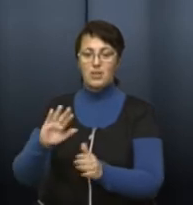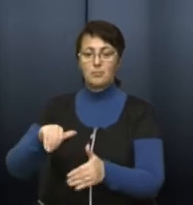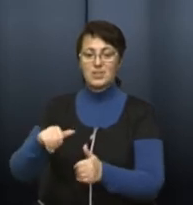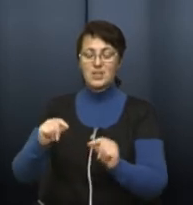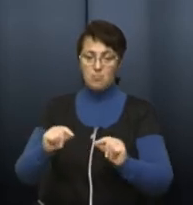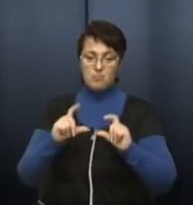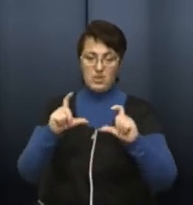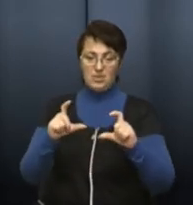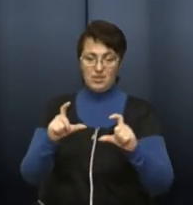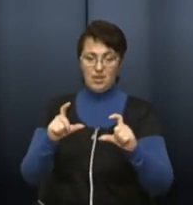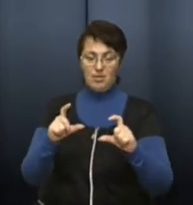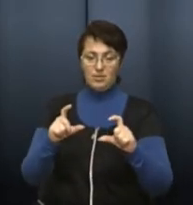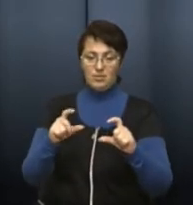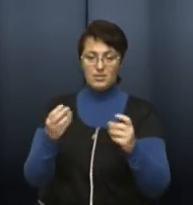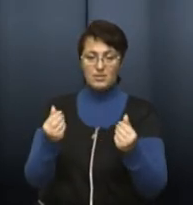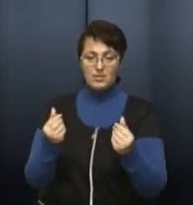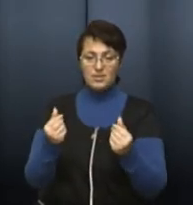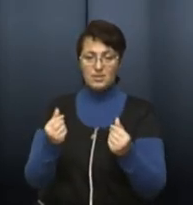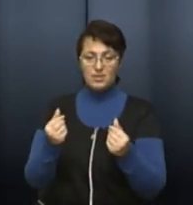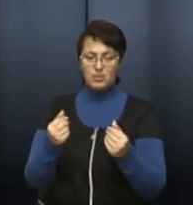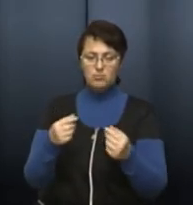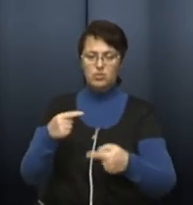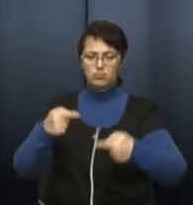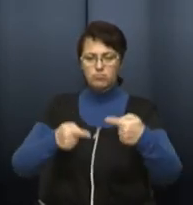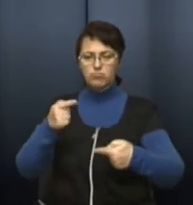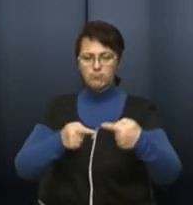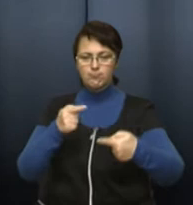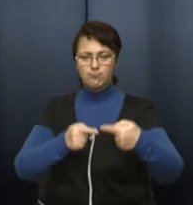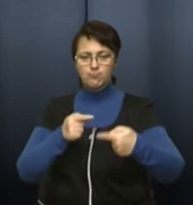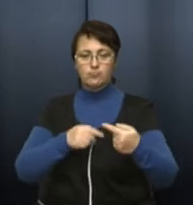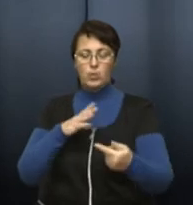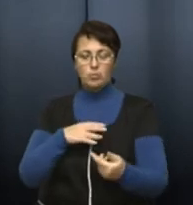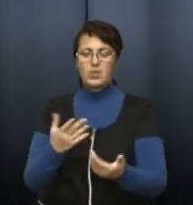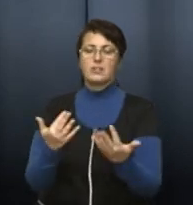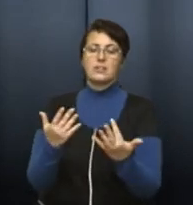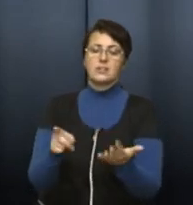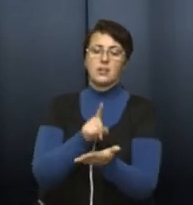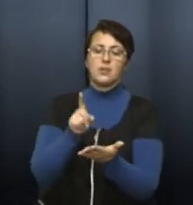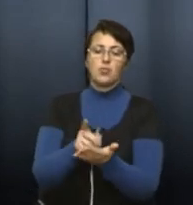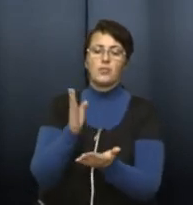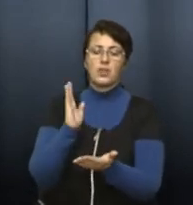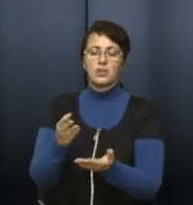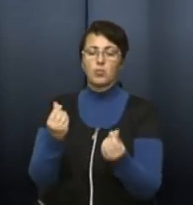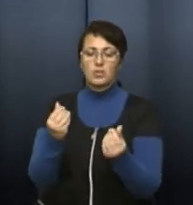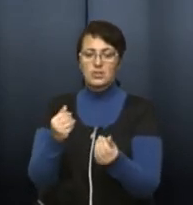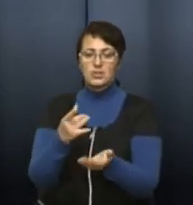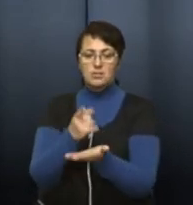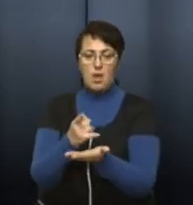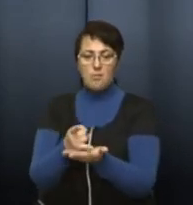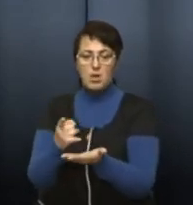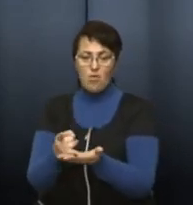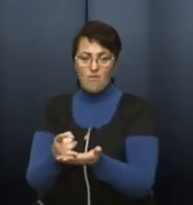власне, це йшла досить довга дискусія про то, яка повинна бути ціна паркування. Тобто